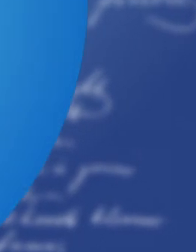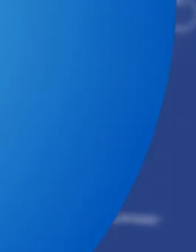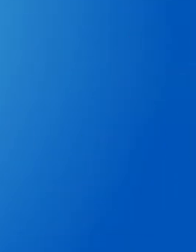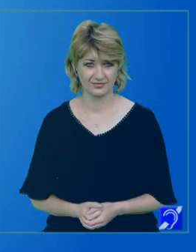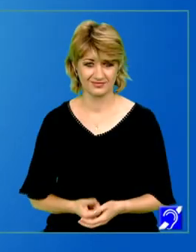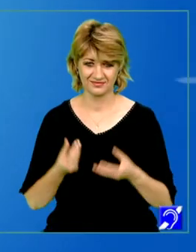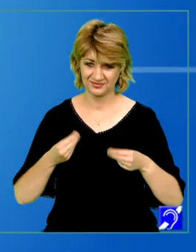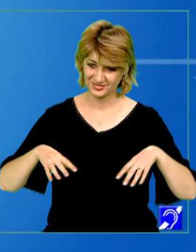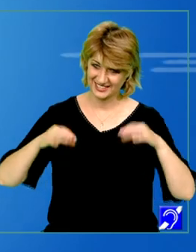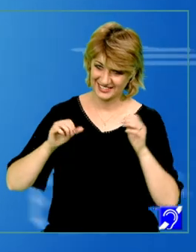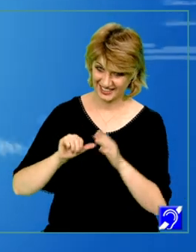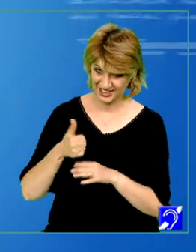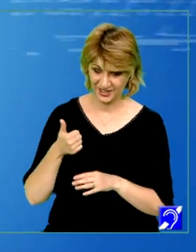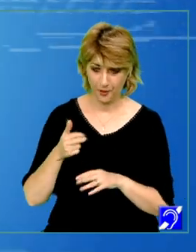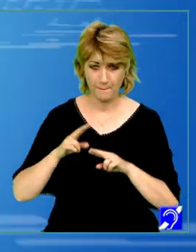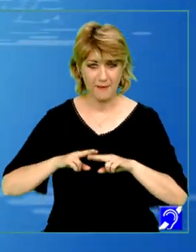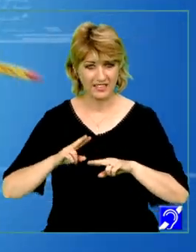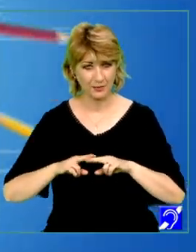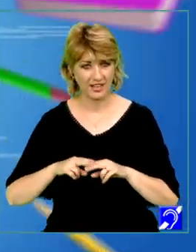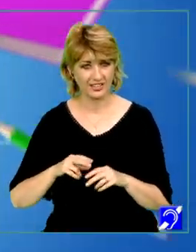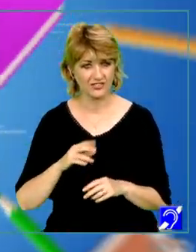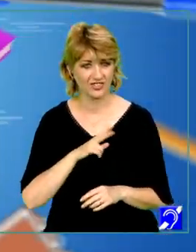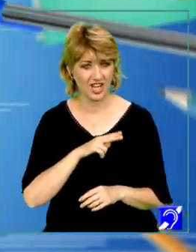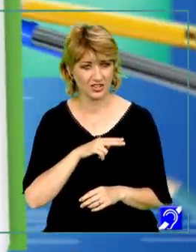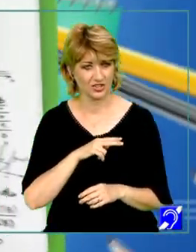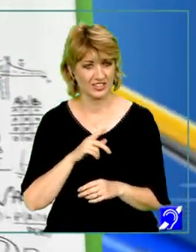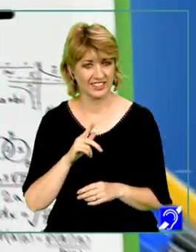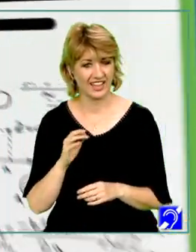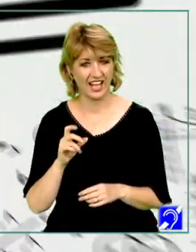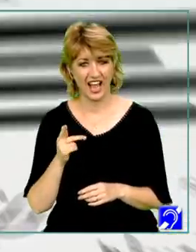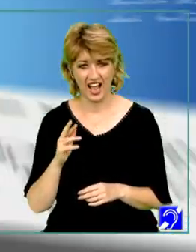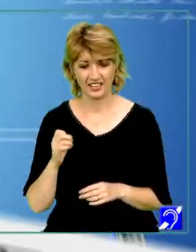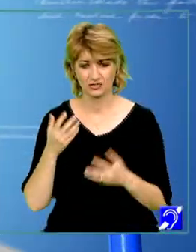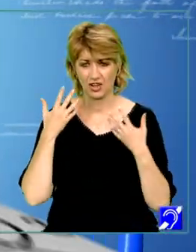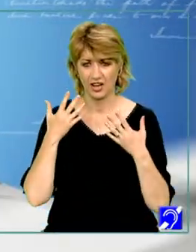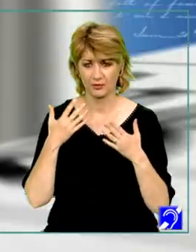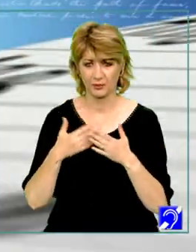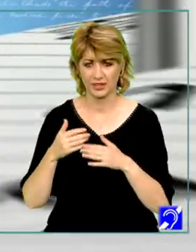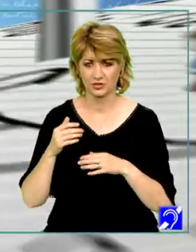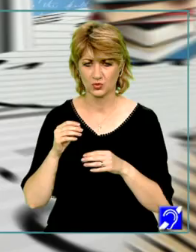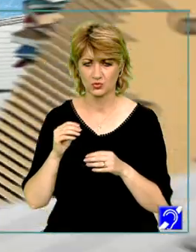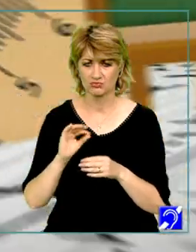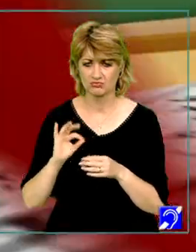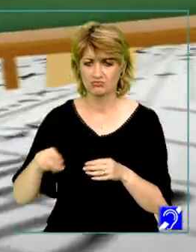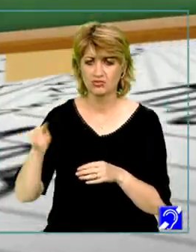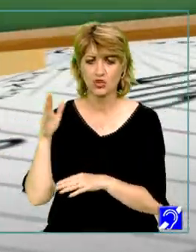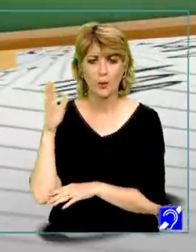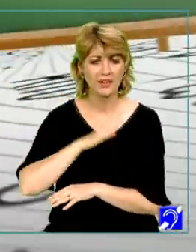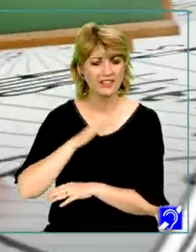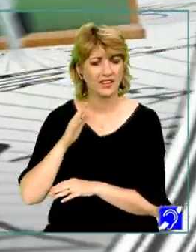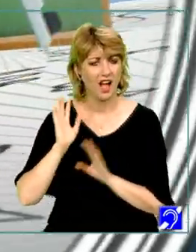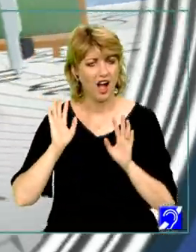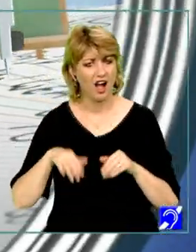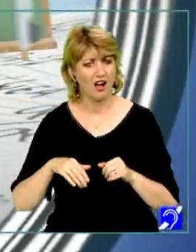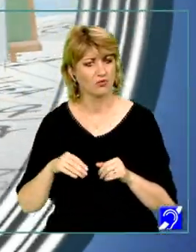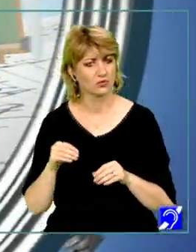Bun găsit din nou! Matematicianul francez René Descartes, celebru pentru contribuțiile sale aduse geometriei, a avut un aport